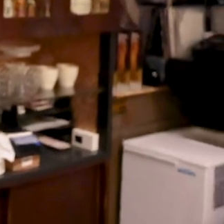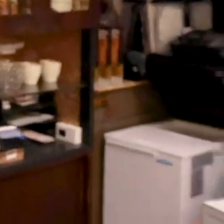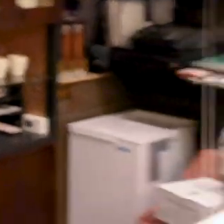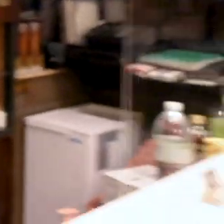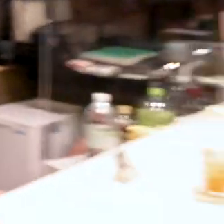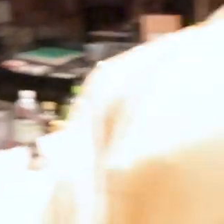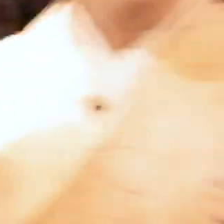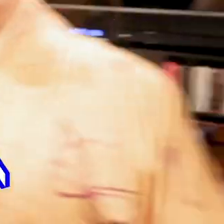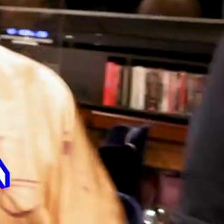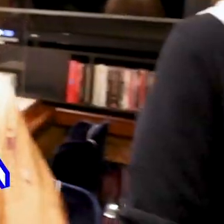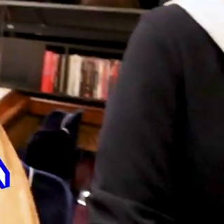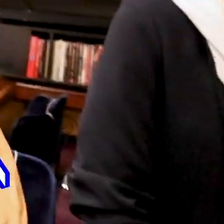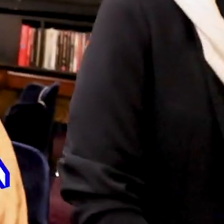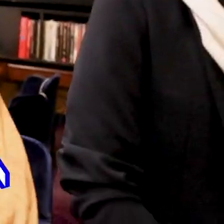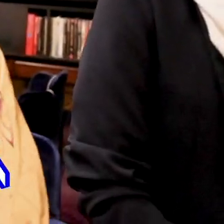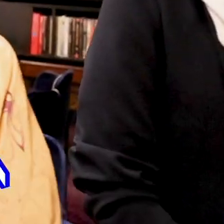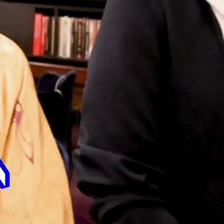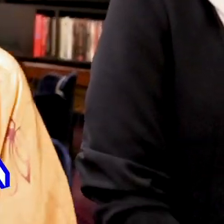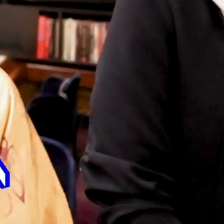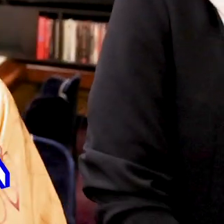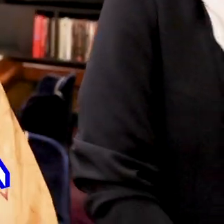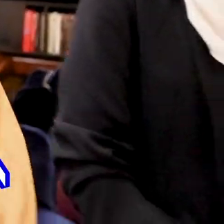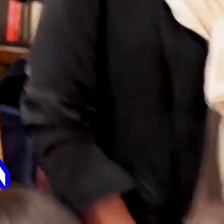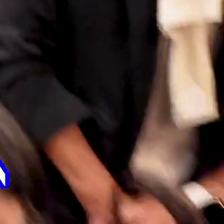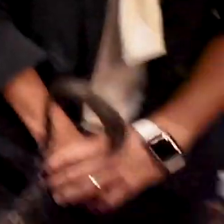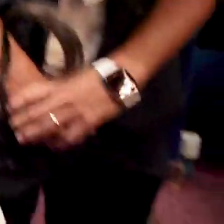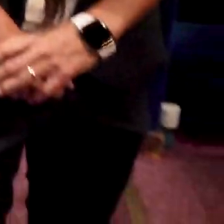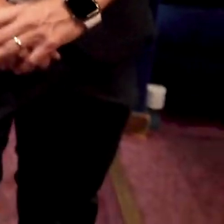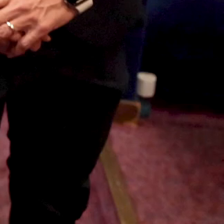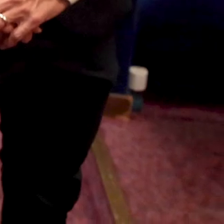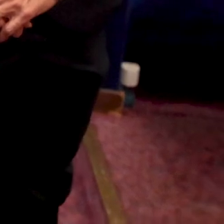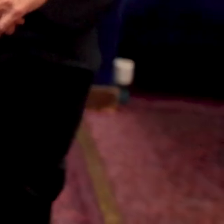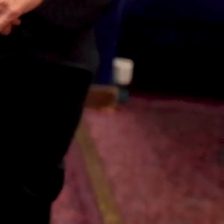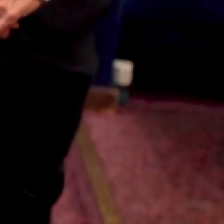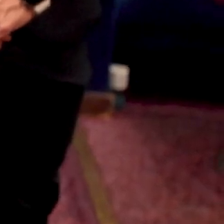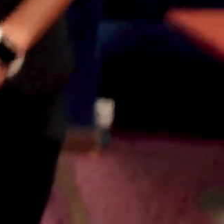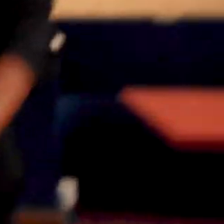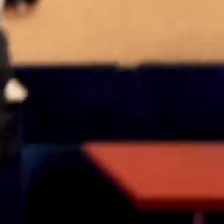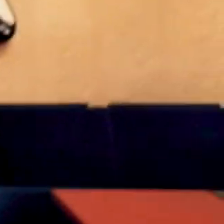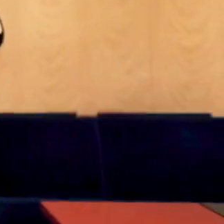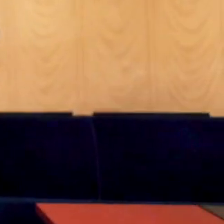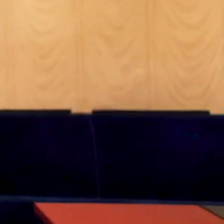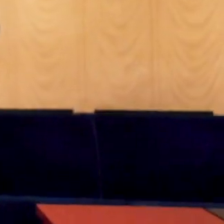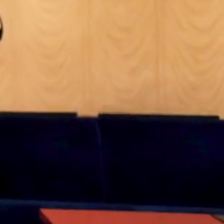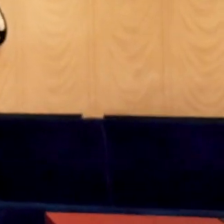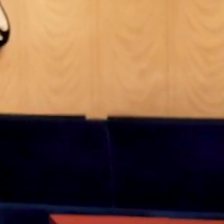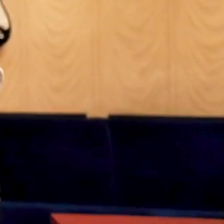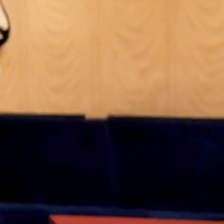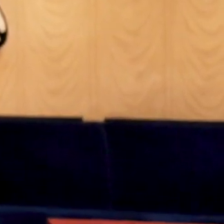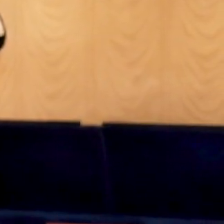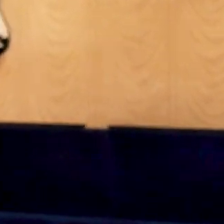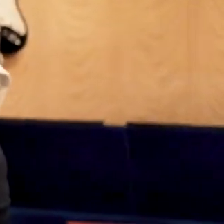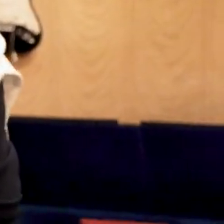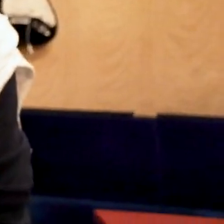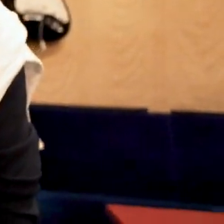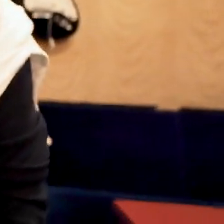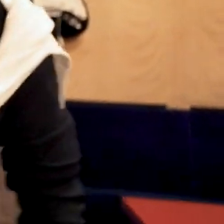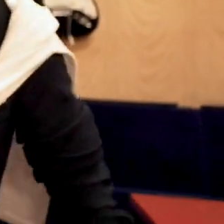いらっいませようこそスナックゲットへ今夜のお客様は三浦和義です